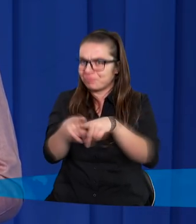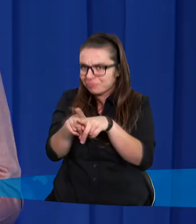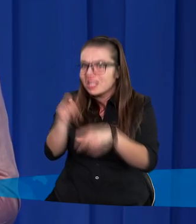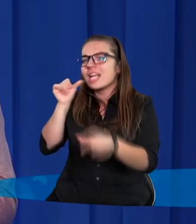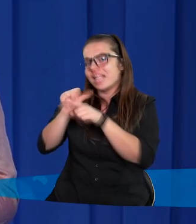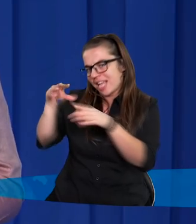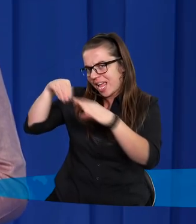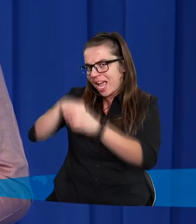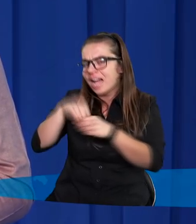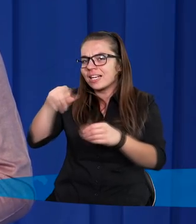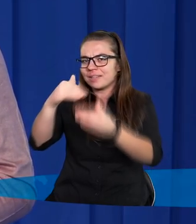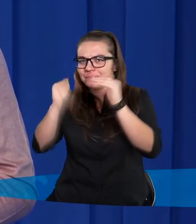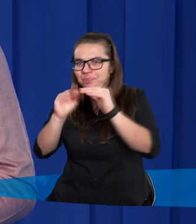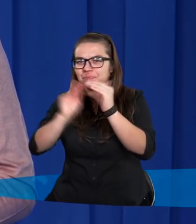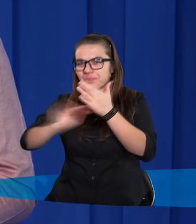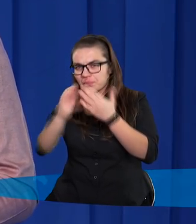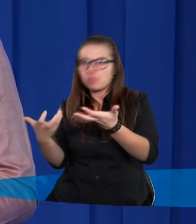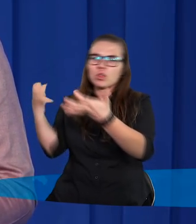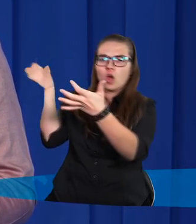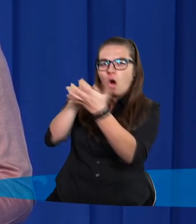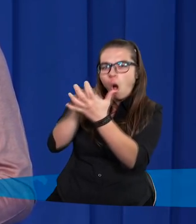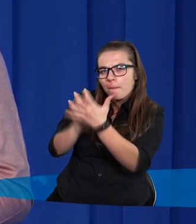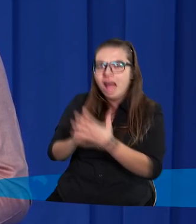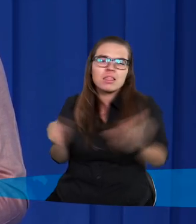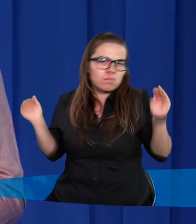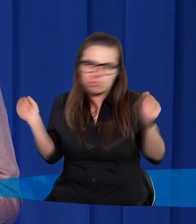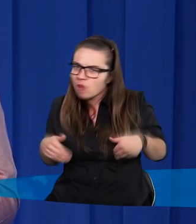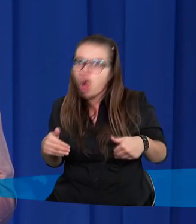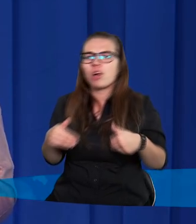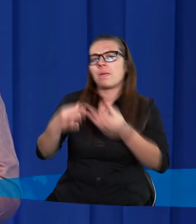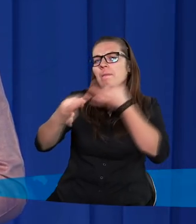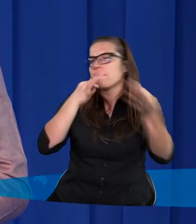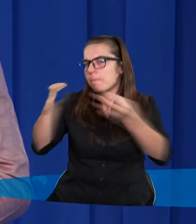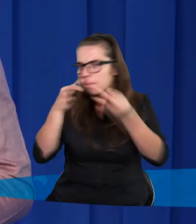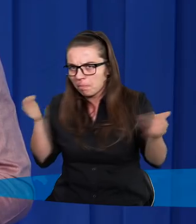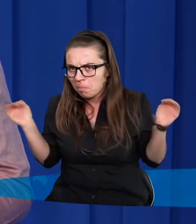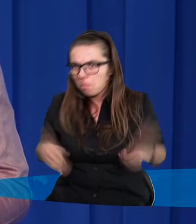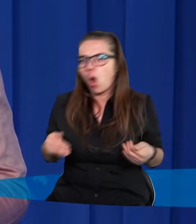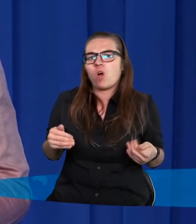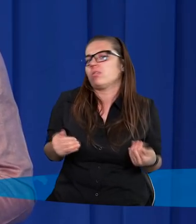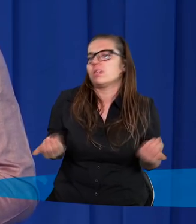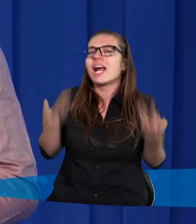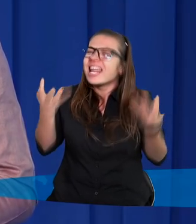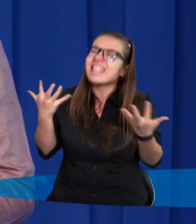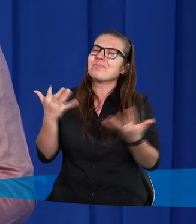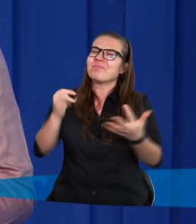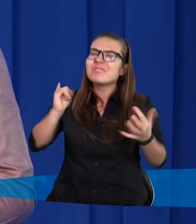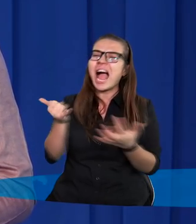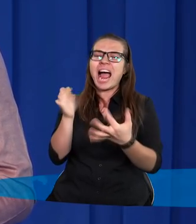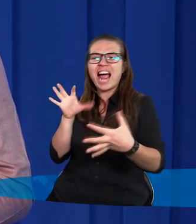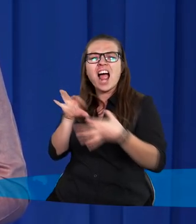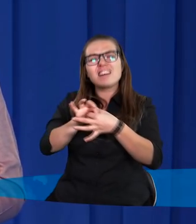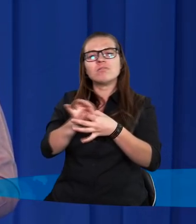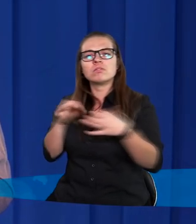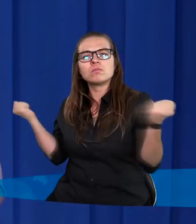pod streamem, który oglądacie. Tam można komentować, tam możecie zadawać pytania. Chcielibyśmy być z Wami w jak najlepszym